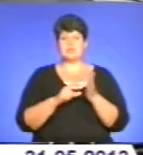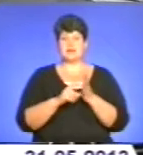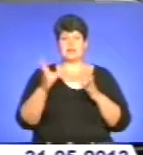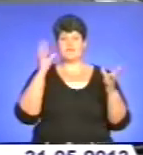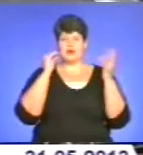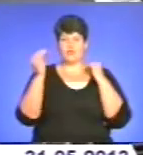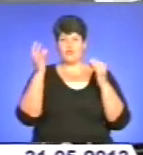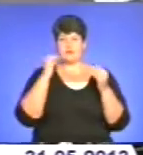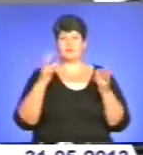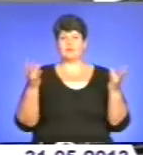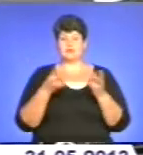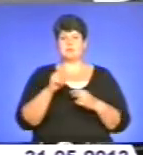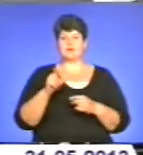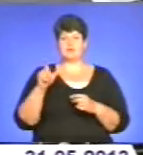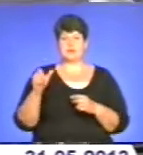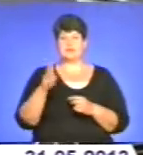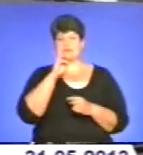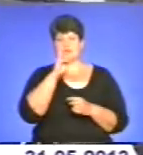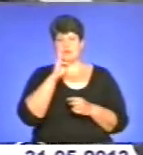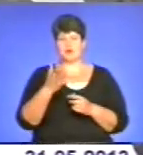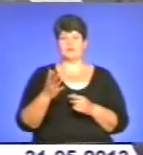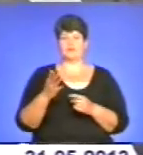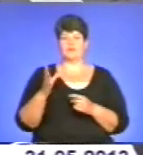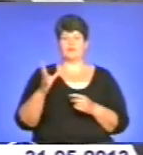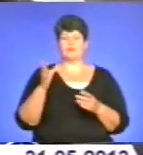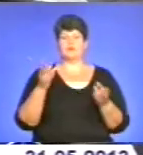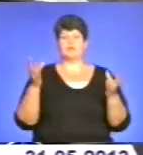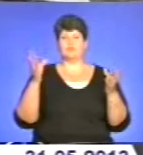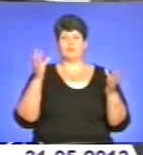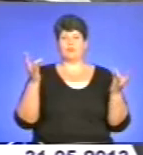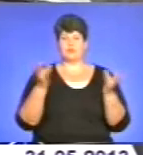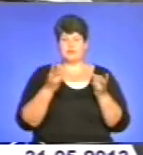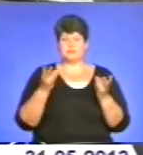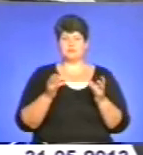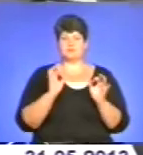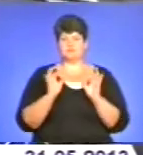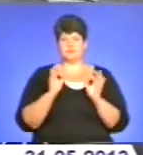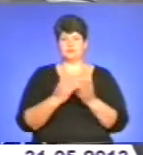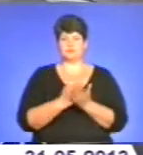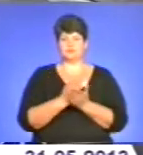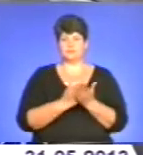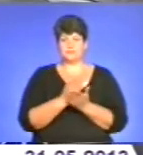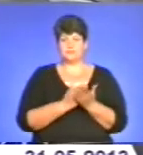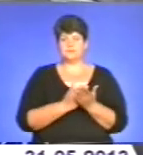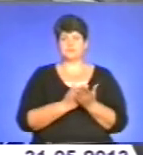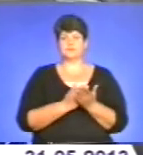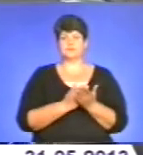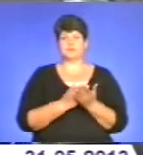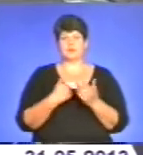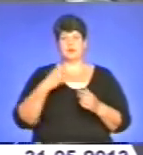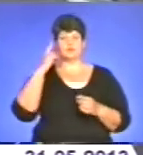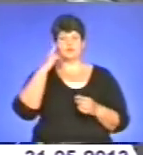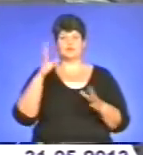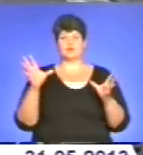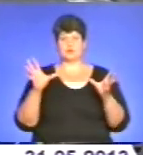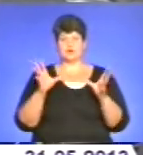при цьому потреби людей і по заробітній платі, і врахувати потреби по забезпеченню належного медичного обслуговування. Думаю, що ми разом